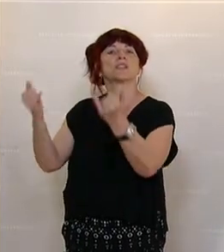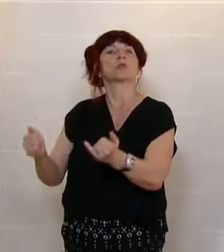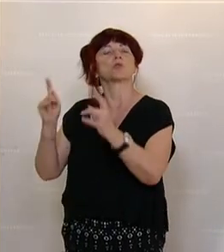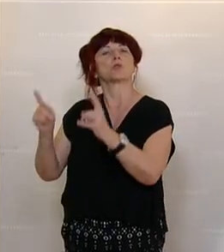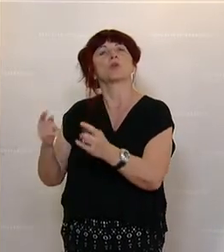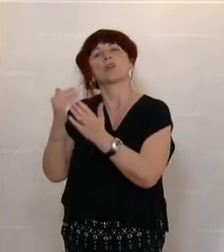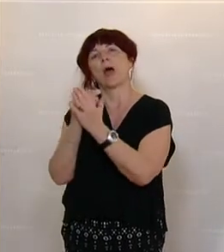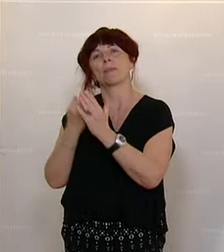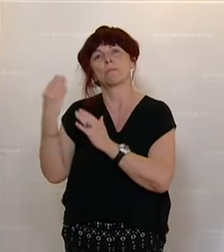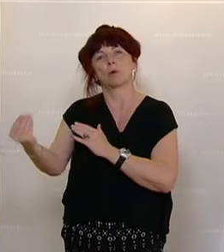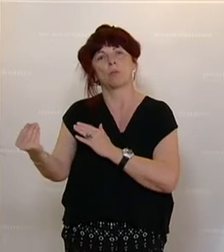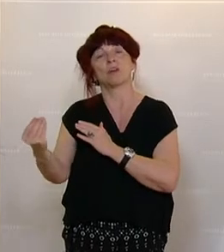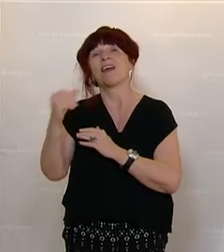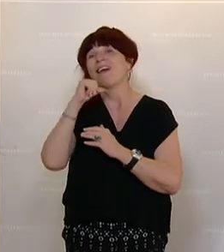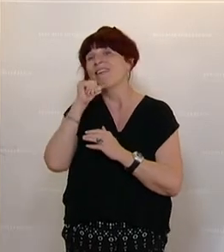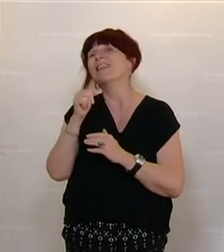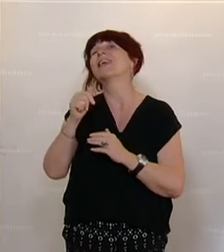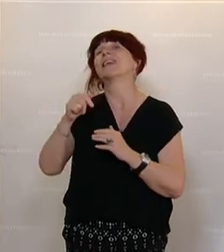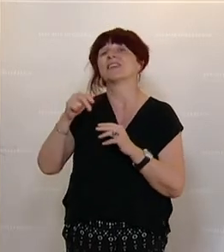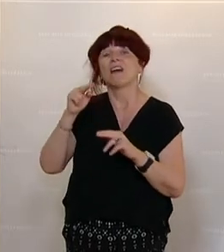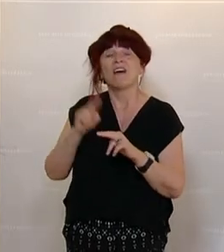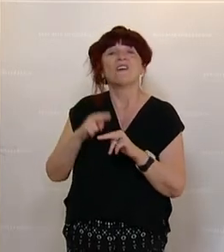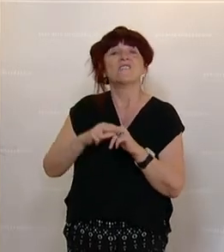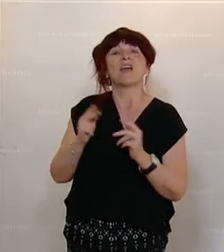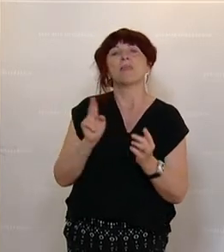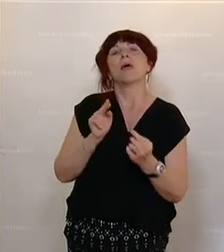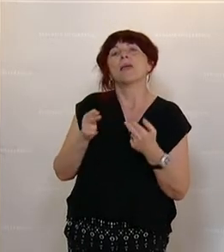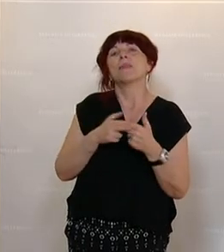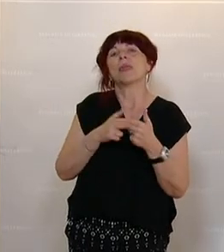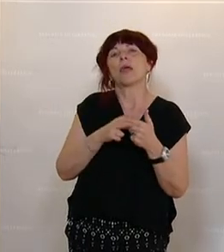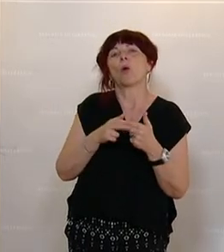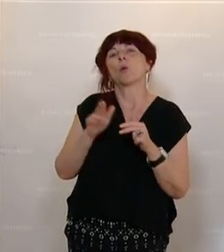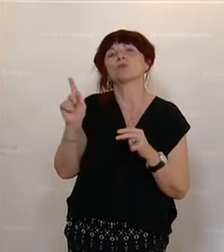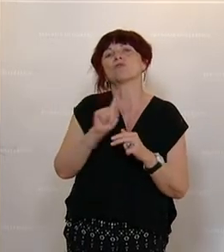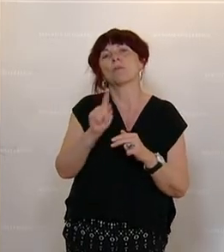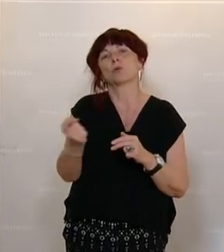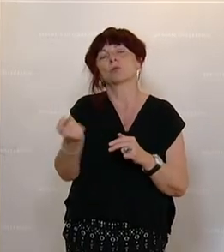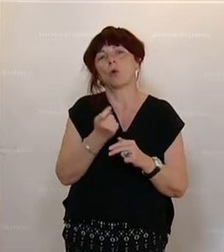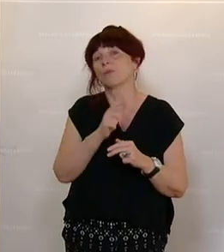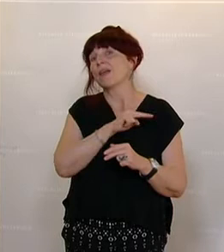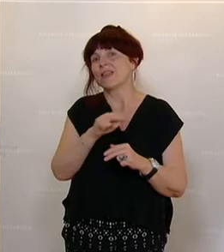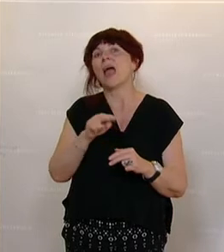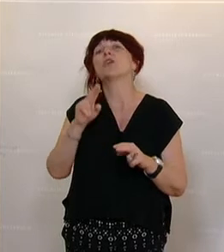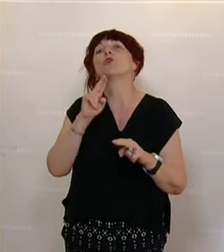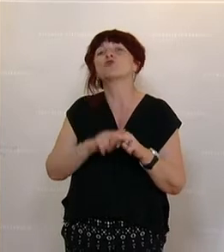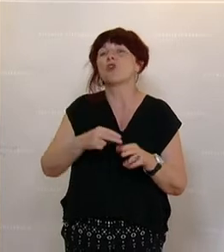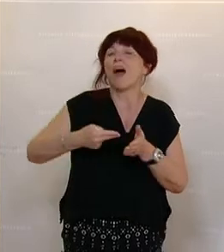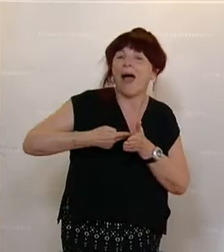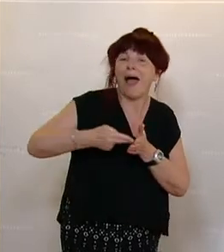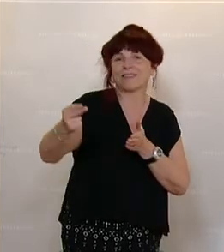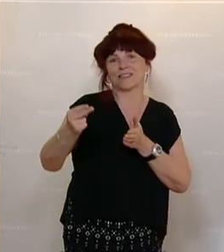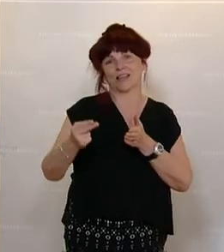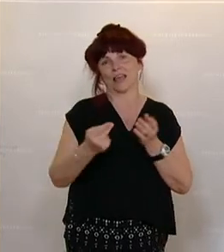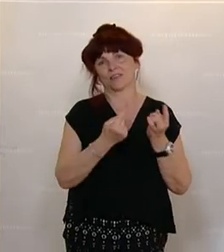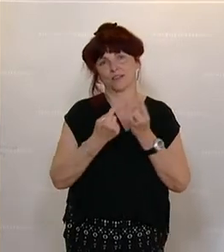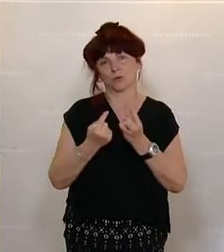Nämlich nicht erst dann, nachdem ein Betretungs oder Annäherungsverbot ausgesprochen worden ist, sondern schon, wenn es zur Anzeige gegen Stalking kommt. Und was machen